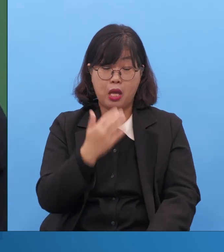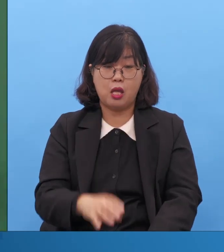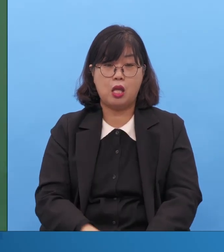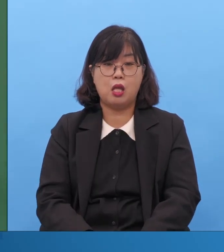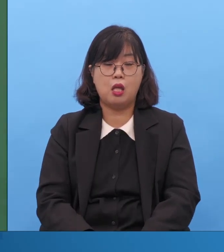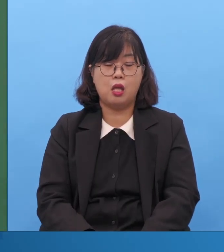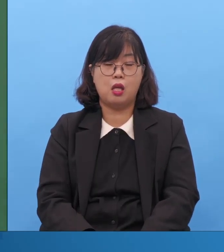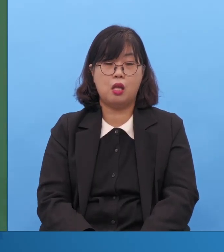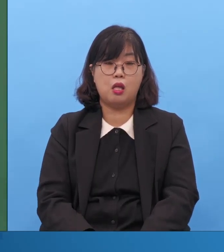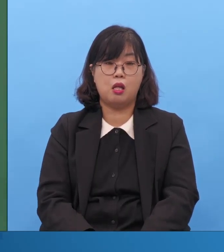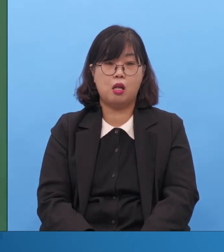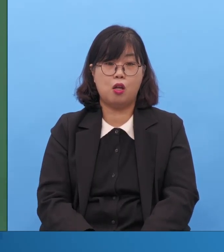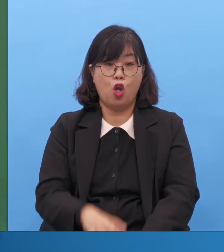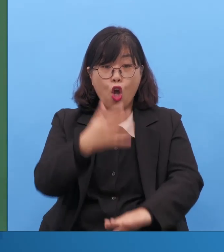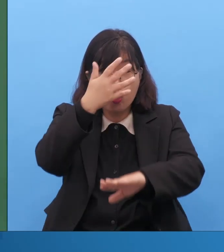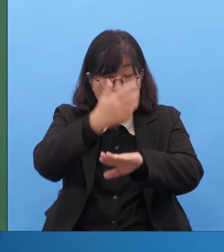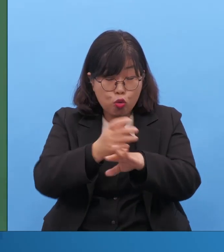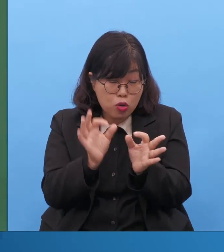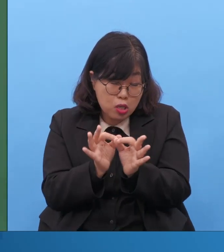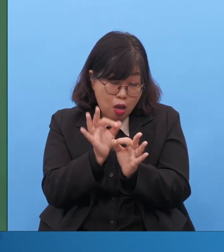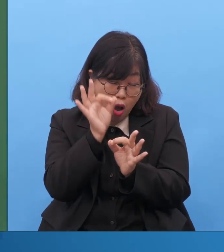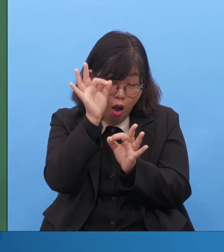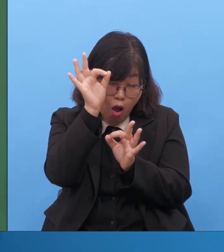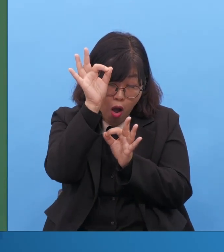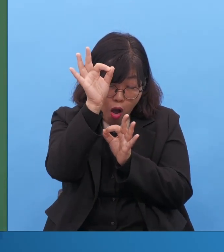이때부터 영원한 것이 보여요